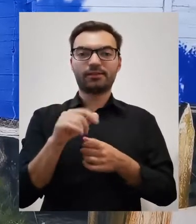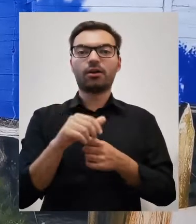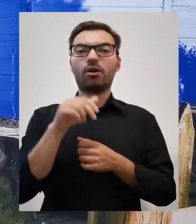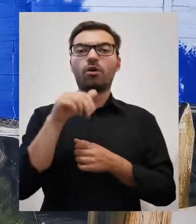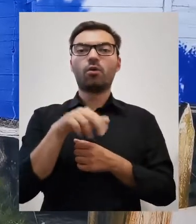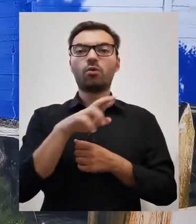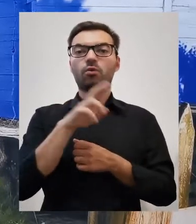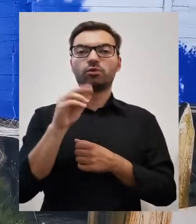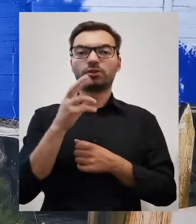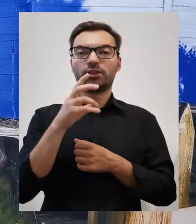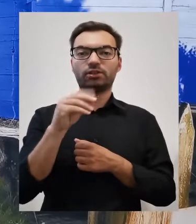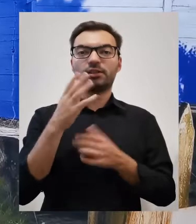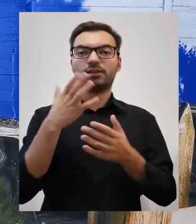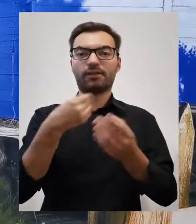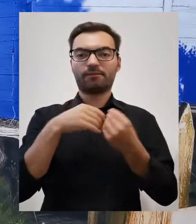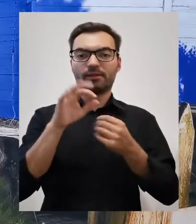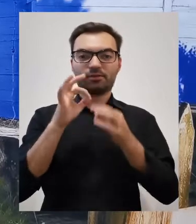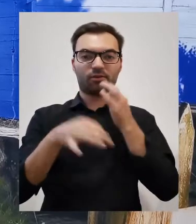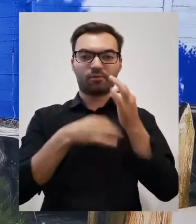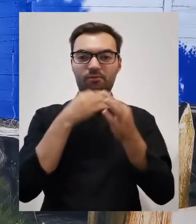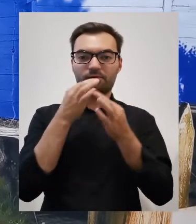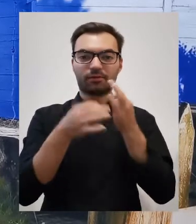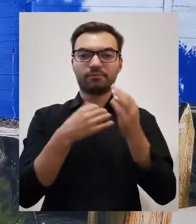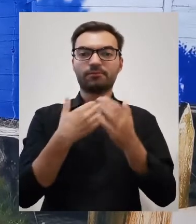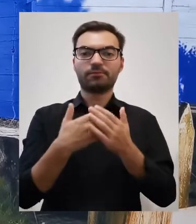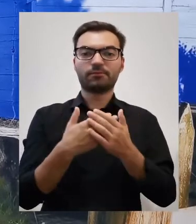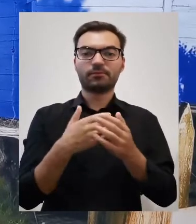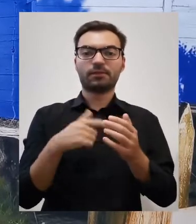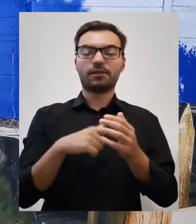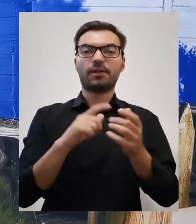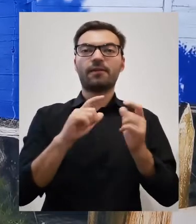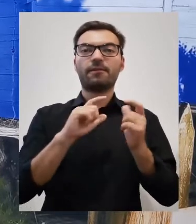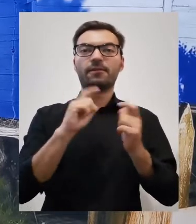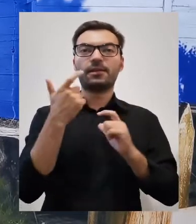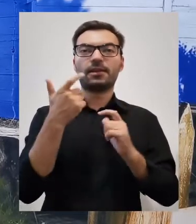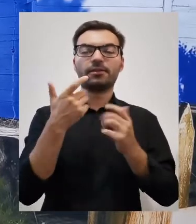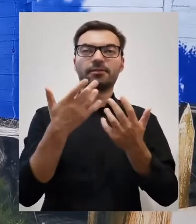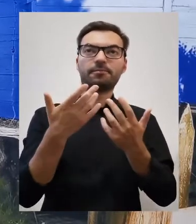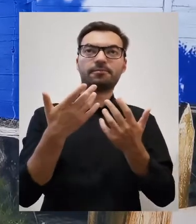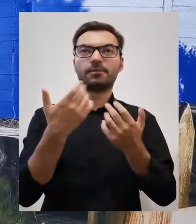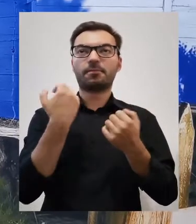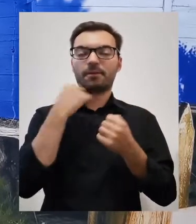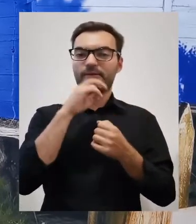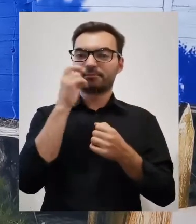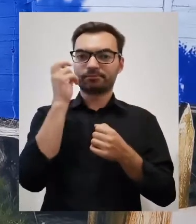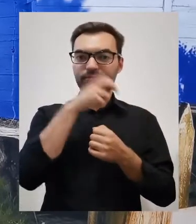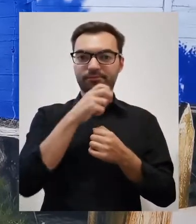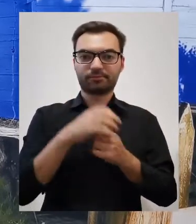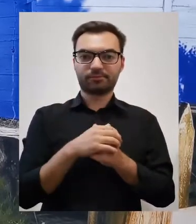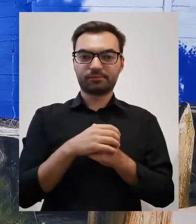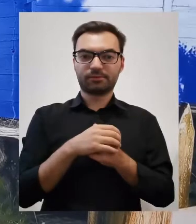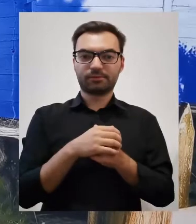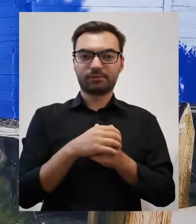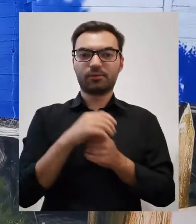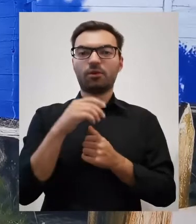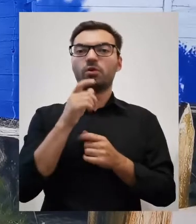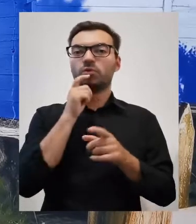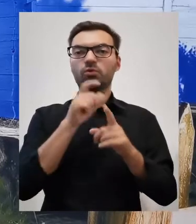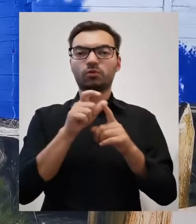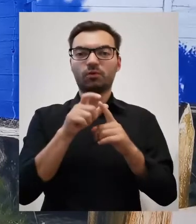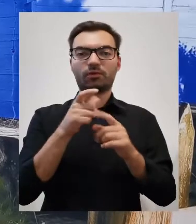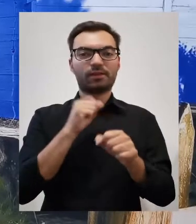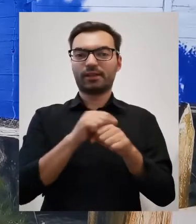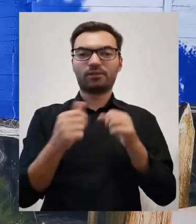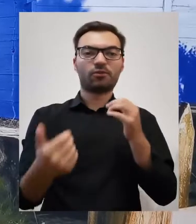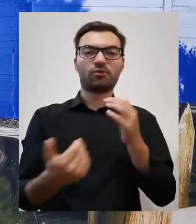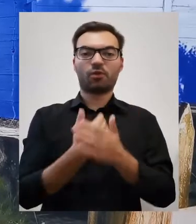I o urzeczu dzisiaj chciałabym Państwu trochę więcej opowiedzieć, ponieważ jest to zjawisko niezwykle złożone. Jak Państwo słyszą,